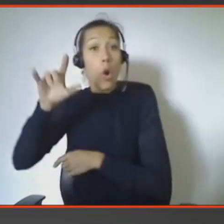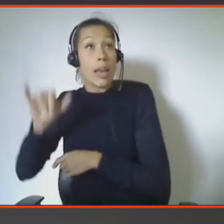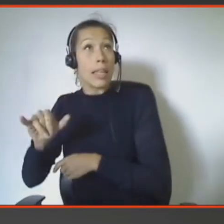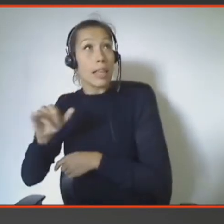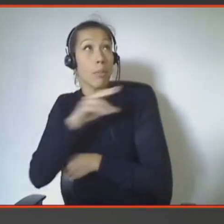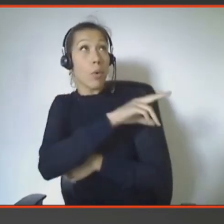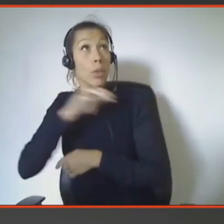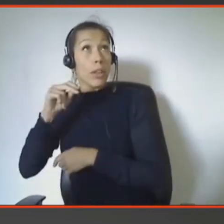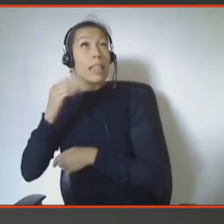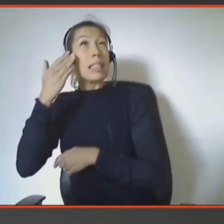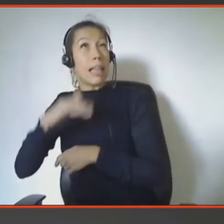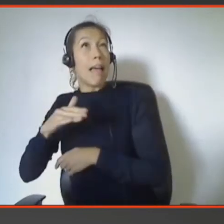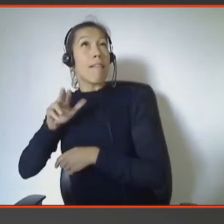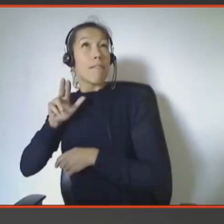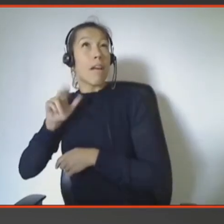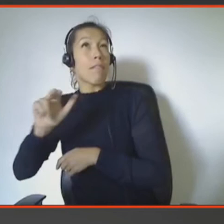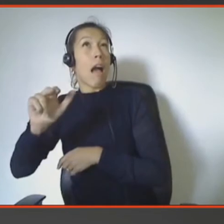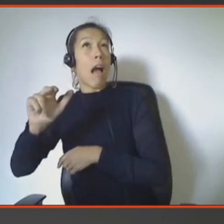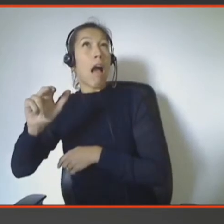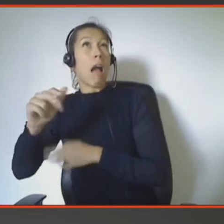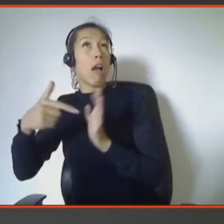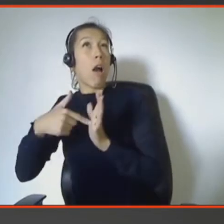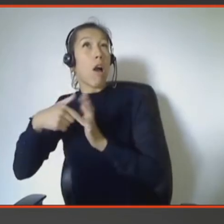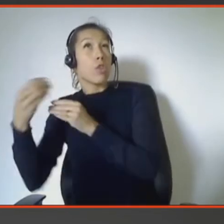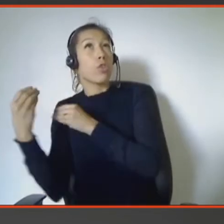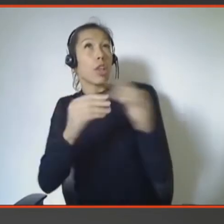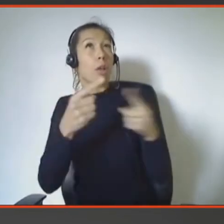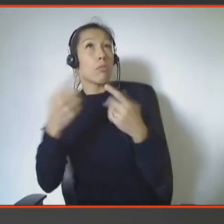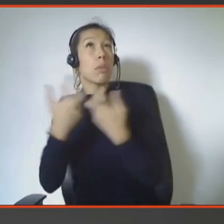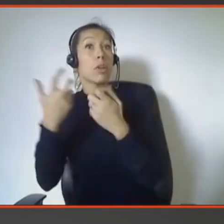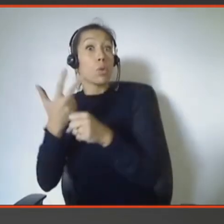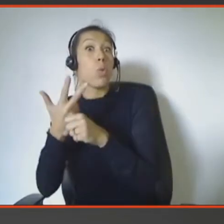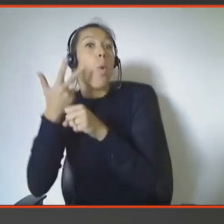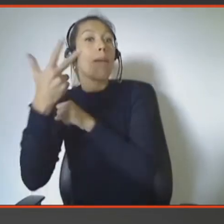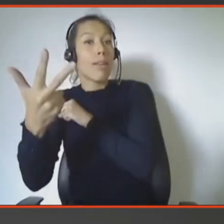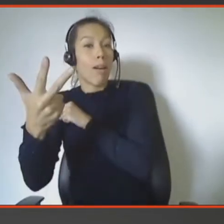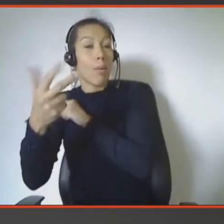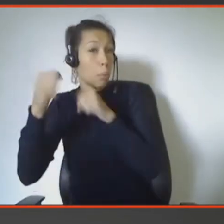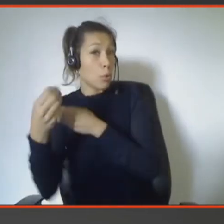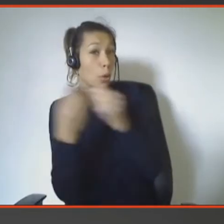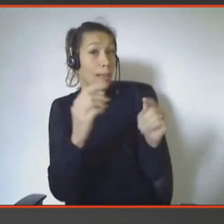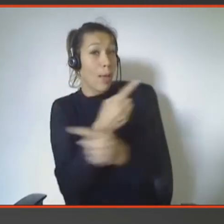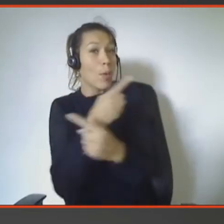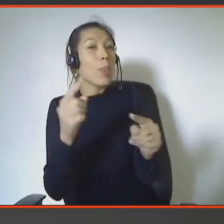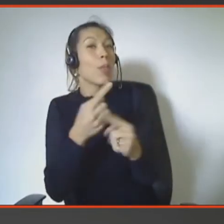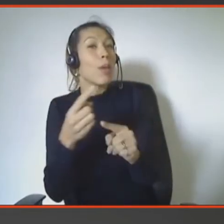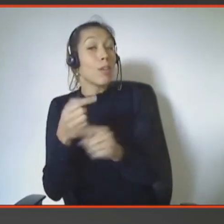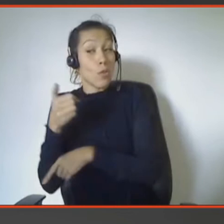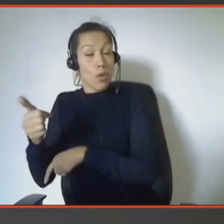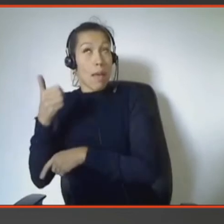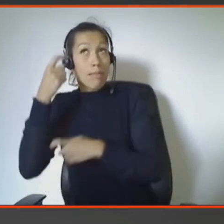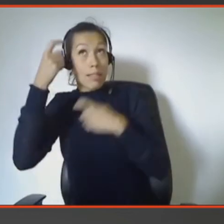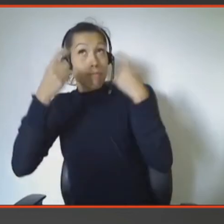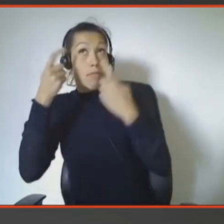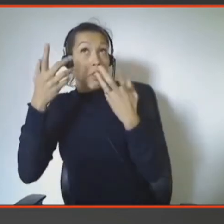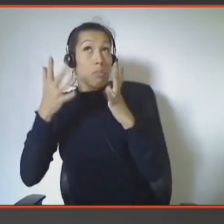pourrait se dire que je vais vous la faire écouter dans trois ans. Et là, on est sur des cycles en réalité de décision et des cycles de mémorisation des données qui